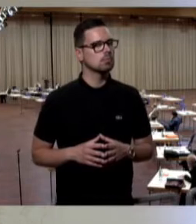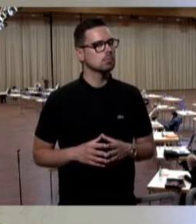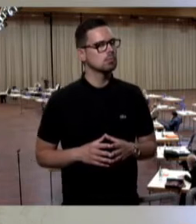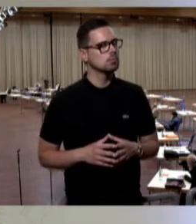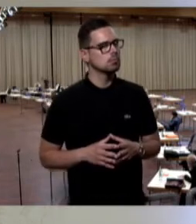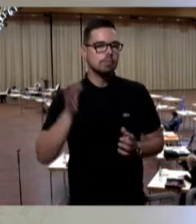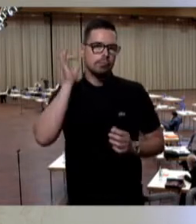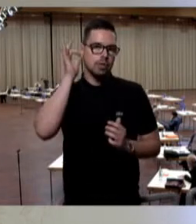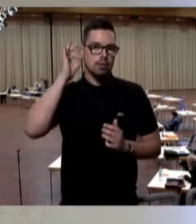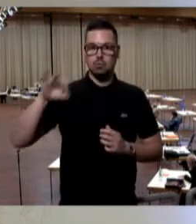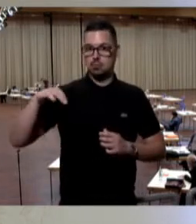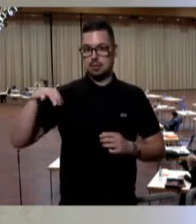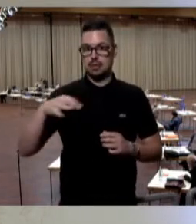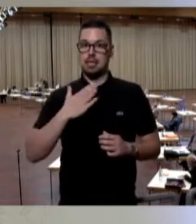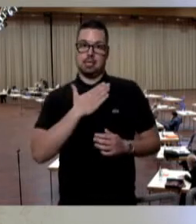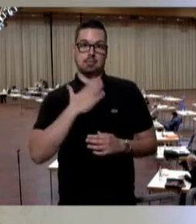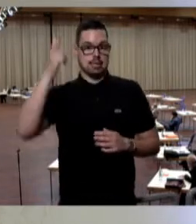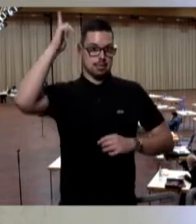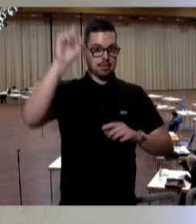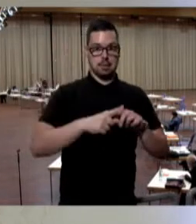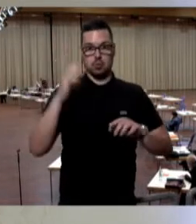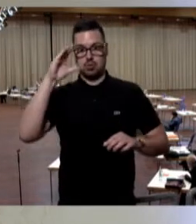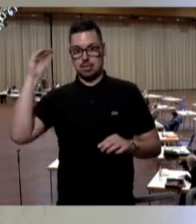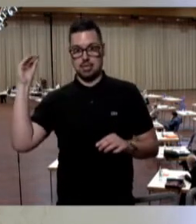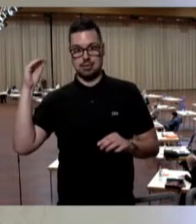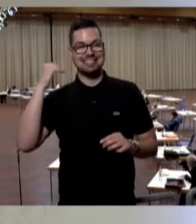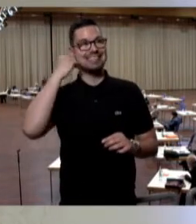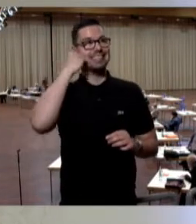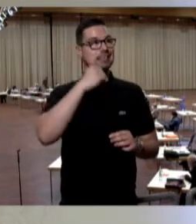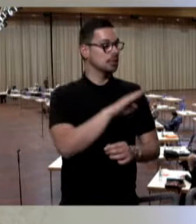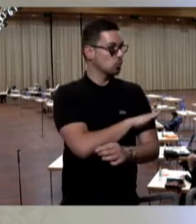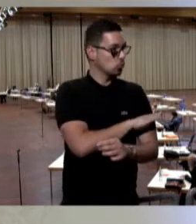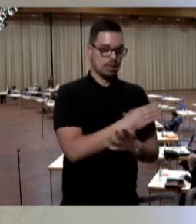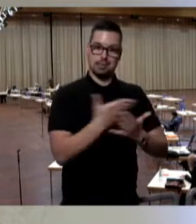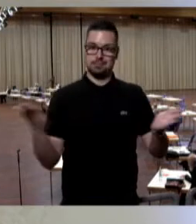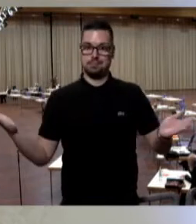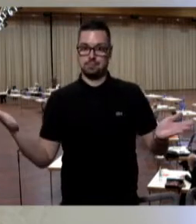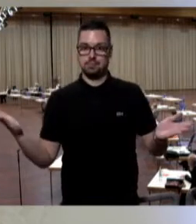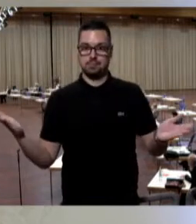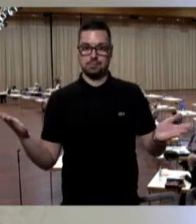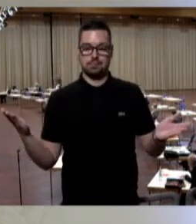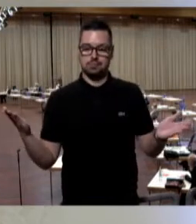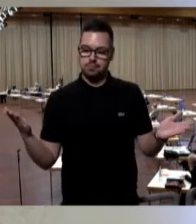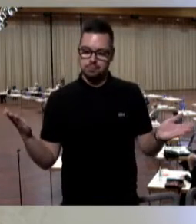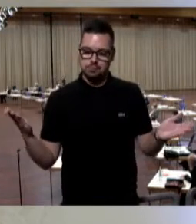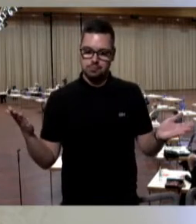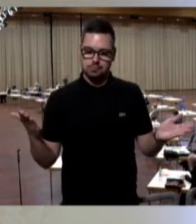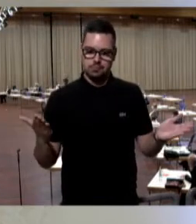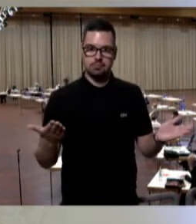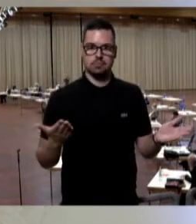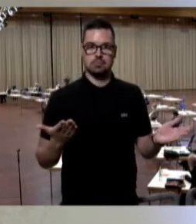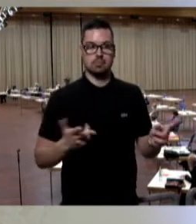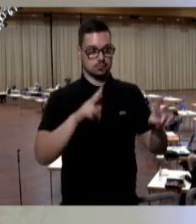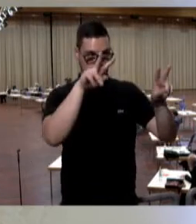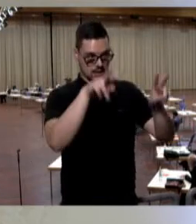Frau Präsidentin, meine sehr verehrten Damen und Herren, liebe Kolleginnen und Kollegen, verehrte Herren